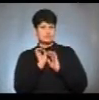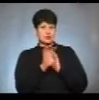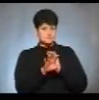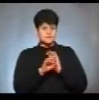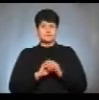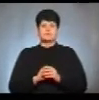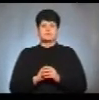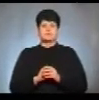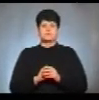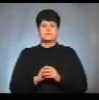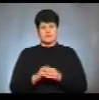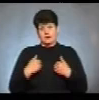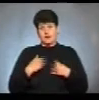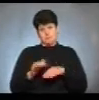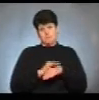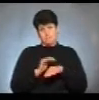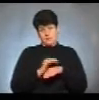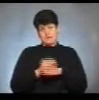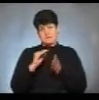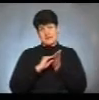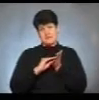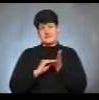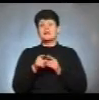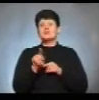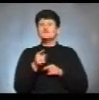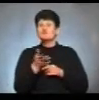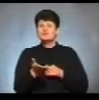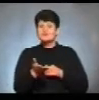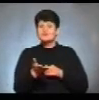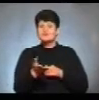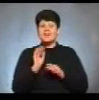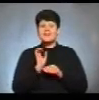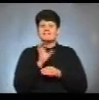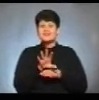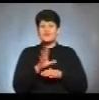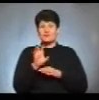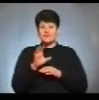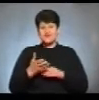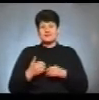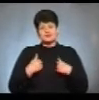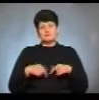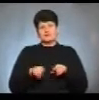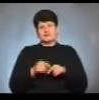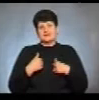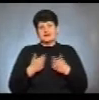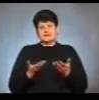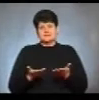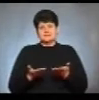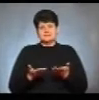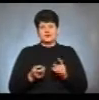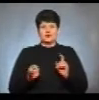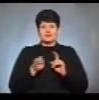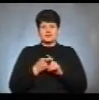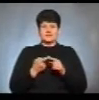Ну і я її похвалив, вона мені написала, а ти чому не цей, ще не вести в своїй фотографії. Тому я, скажімо,